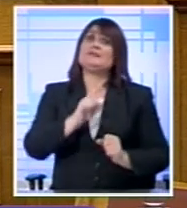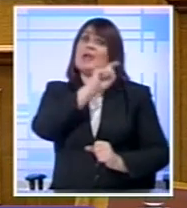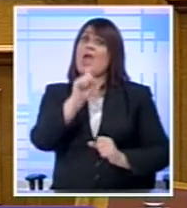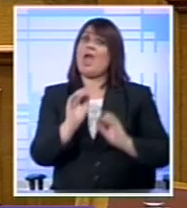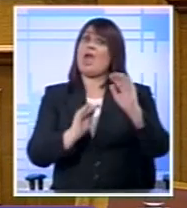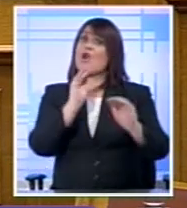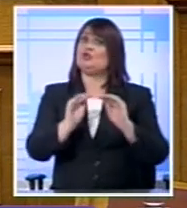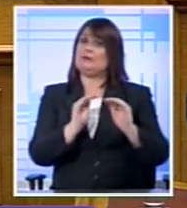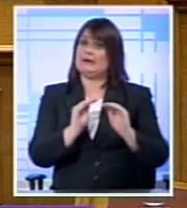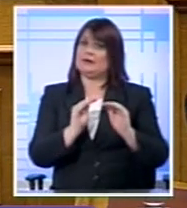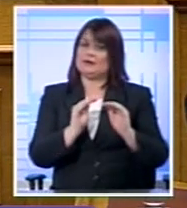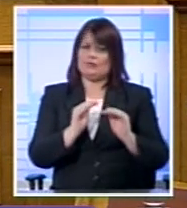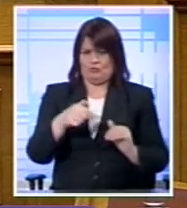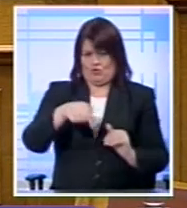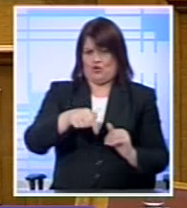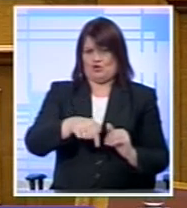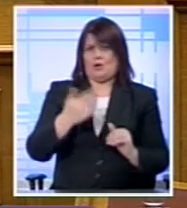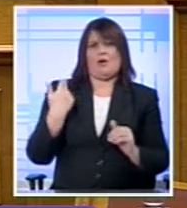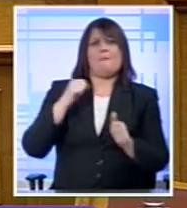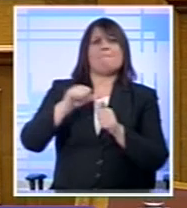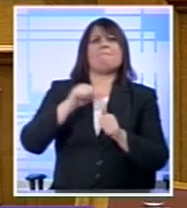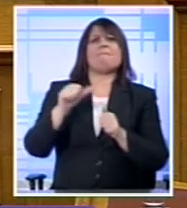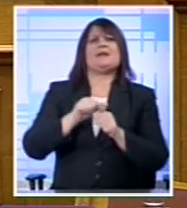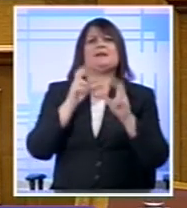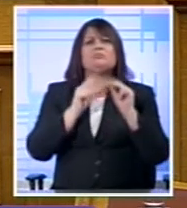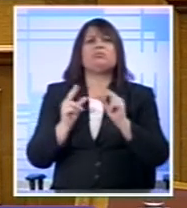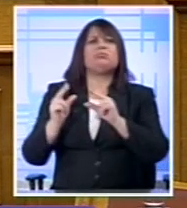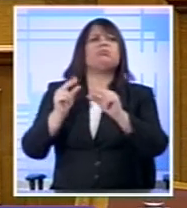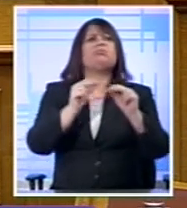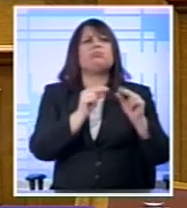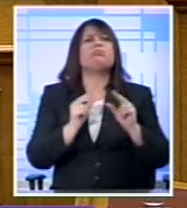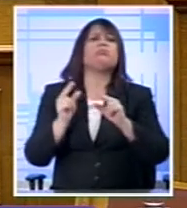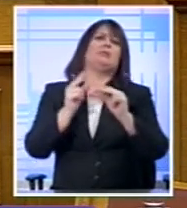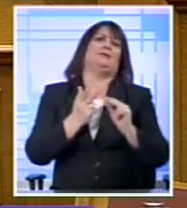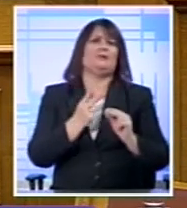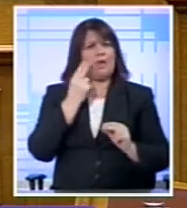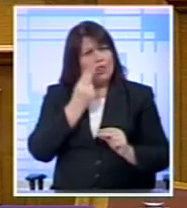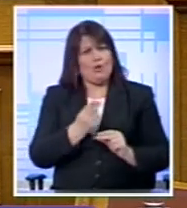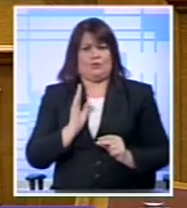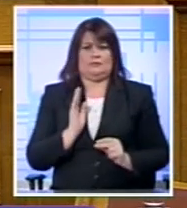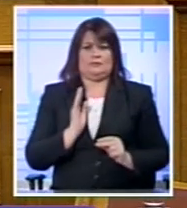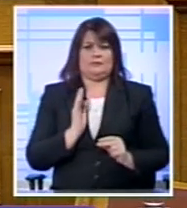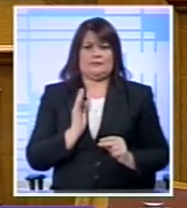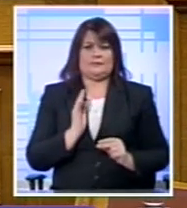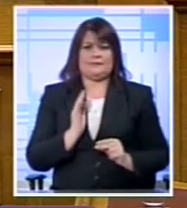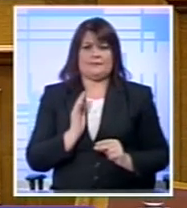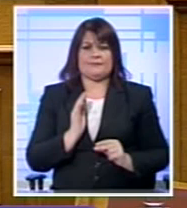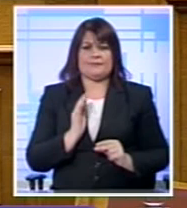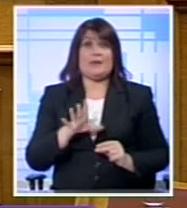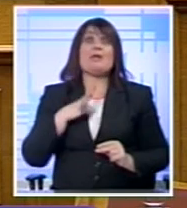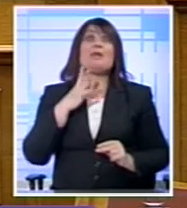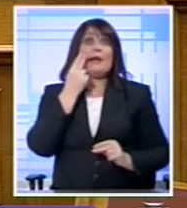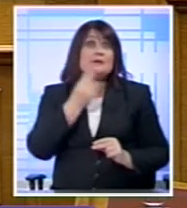συνάδελφοι Όχι σήμερα Εδώ και μήνες Συζητιέται αυτό Για βάστη Τόση αν θέλουμε Να μην βλέπουμε τις